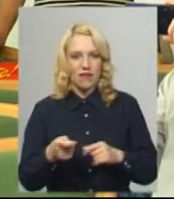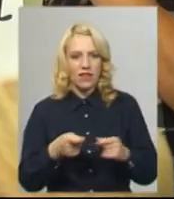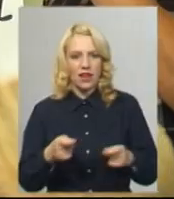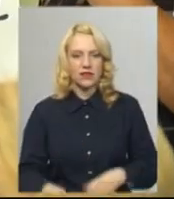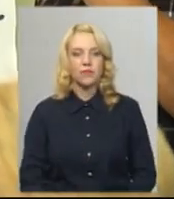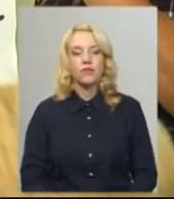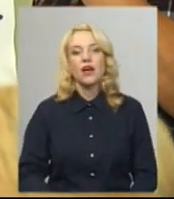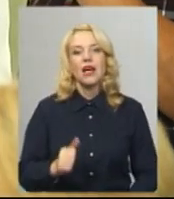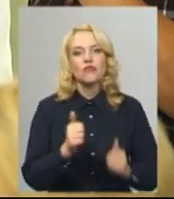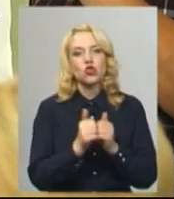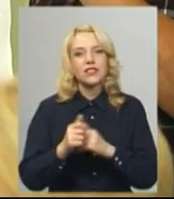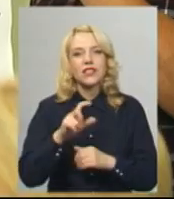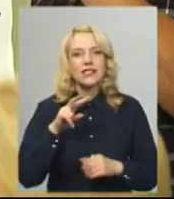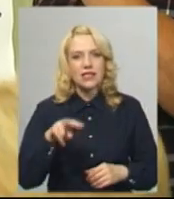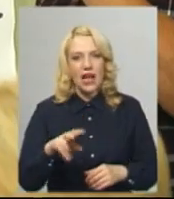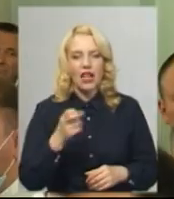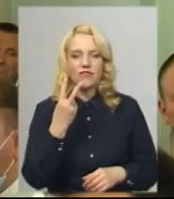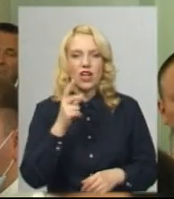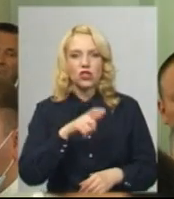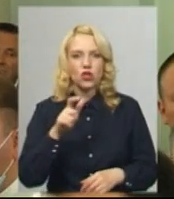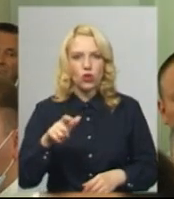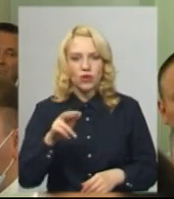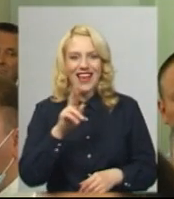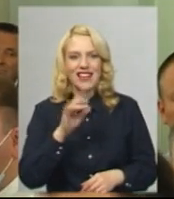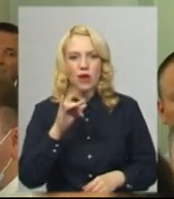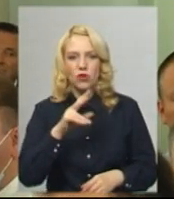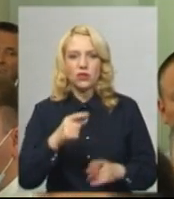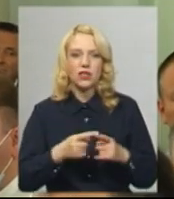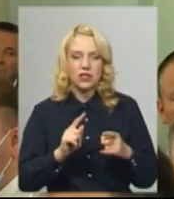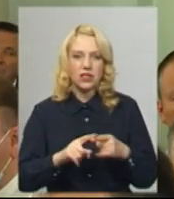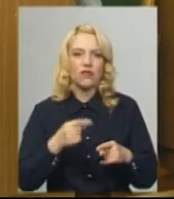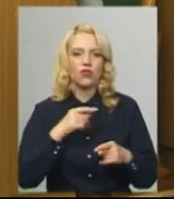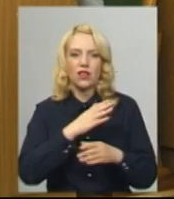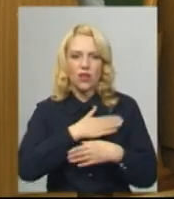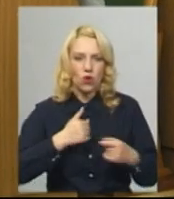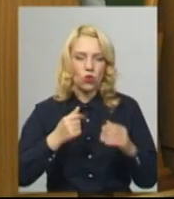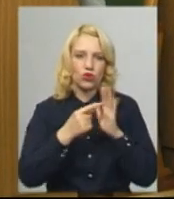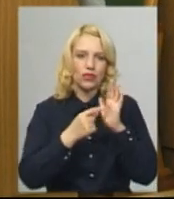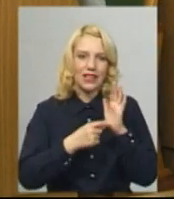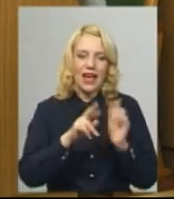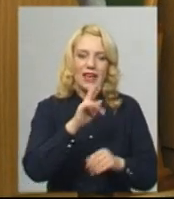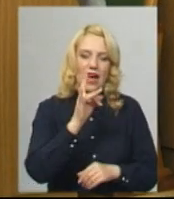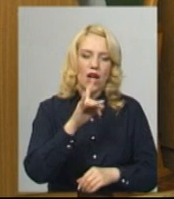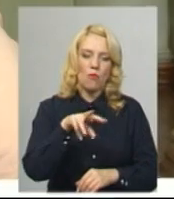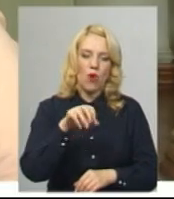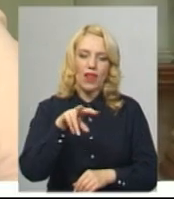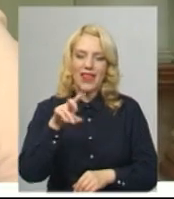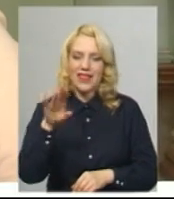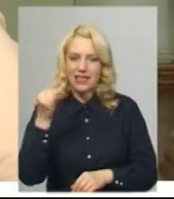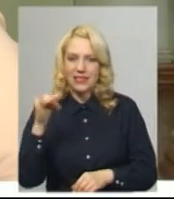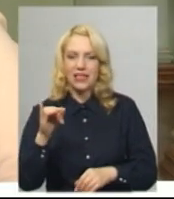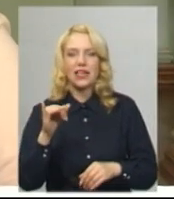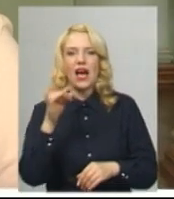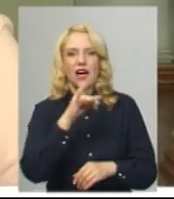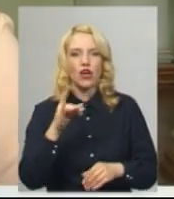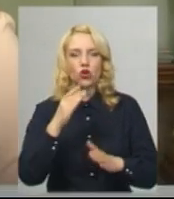жителів Єрмоленеччини. Вони прийшли з вимогою не розділяти Єрмоленецький район на Дунеєвецький і Хмельницький, розповідає Наталя Беренда. Щоб